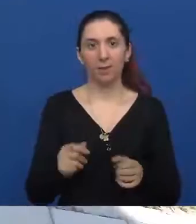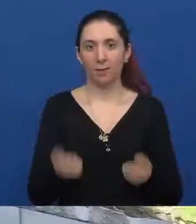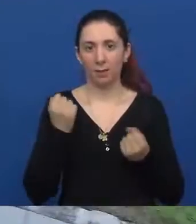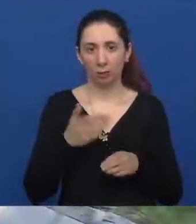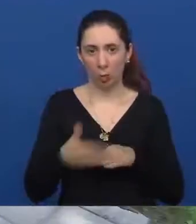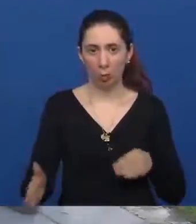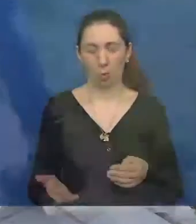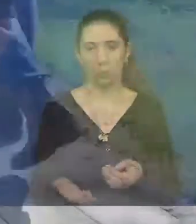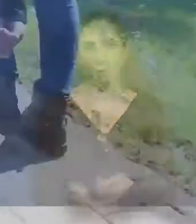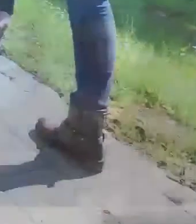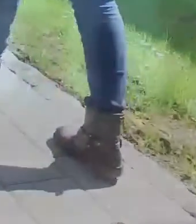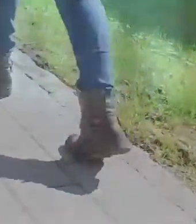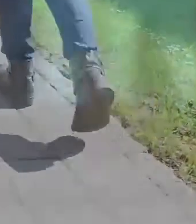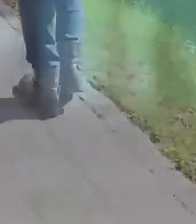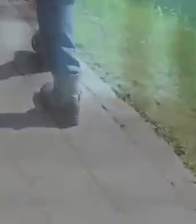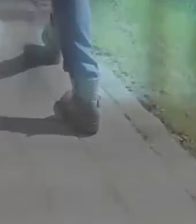ukloniti.